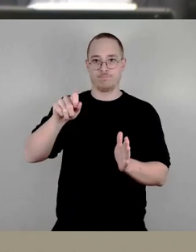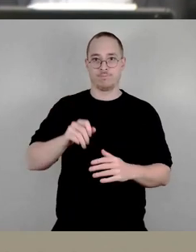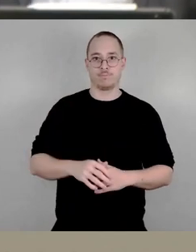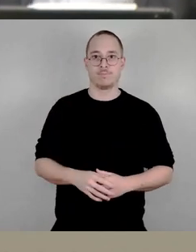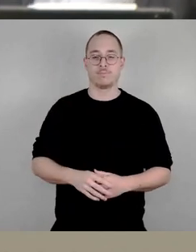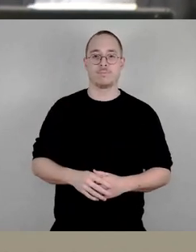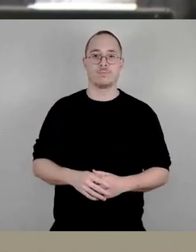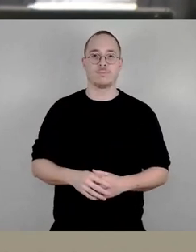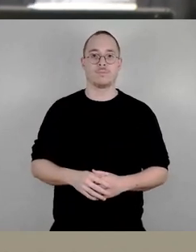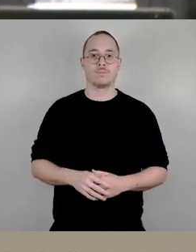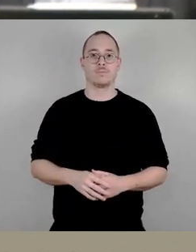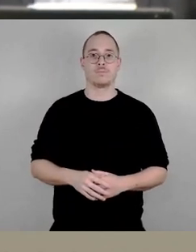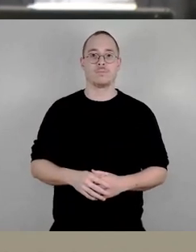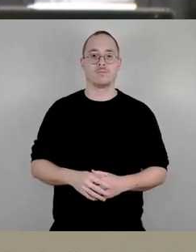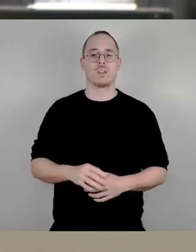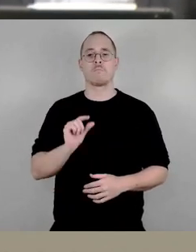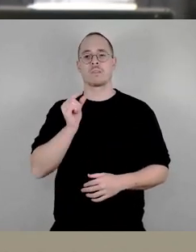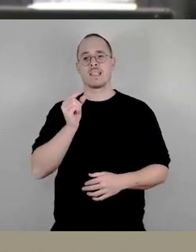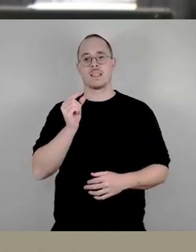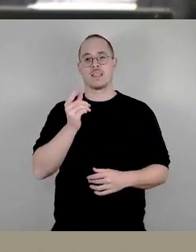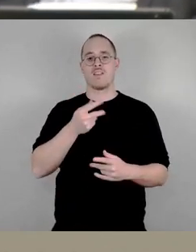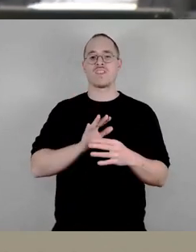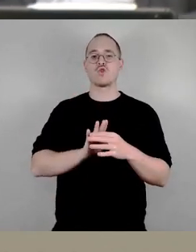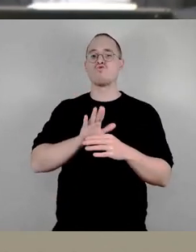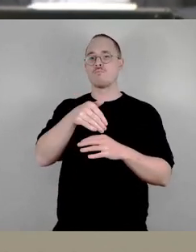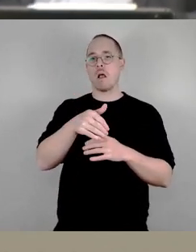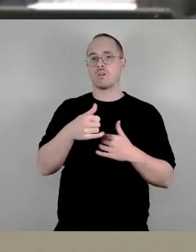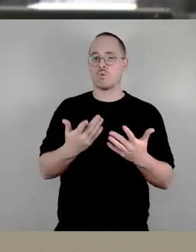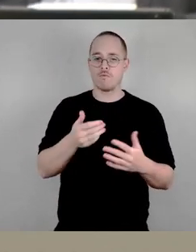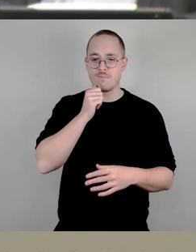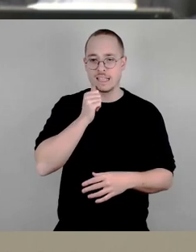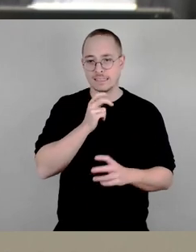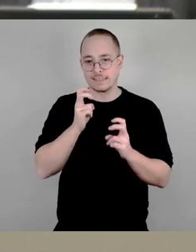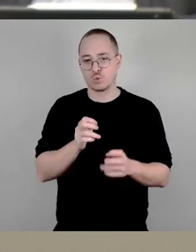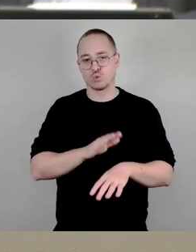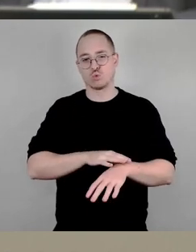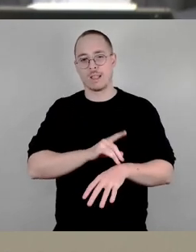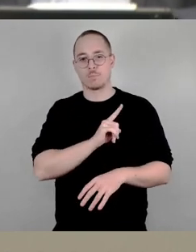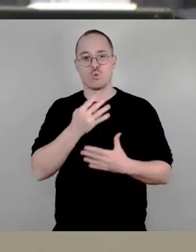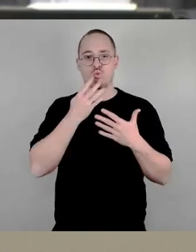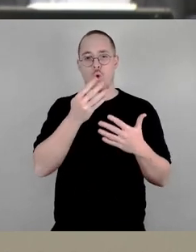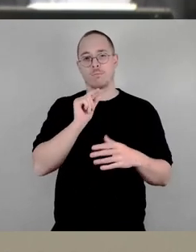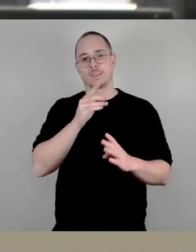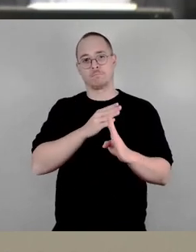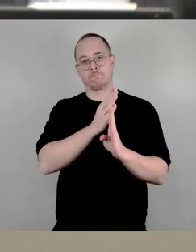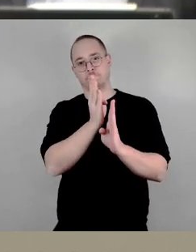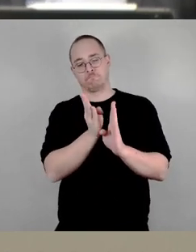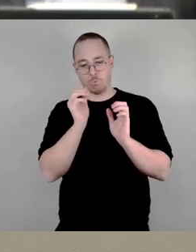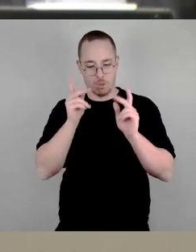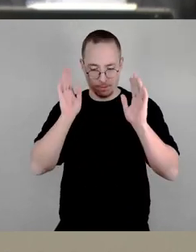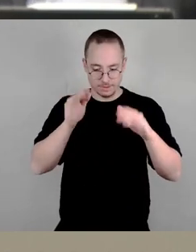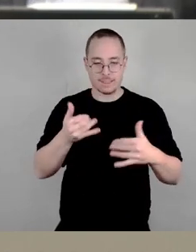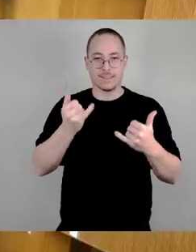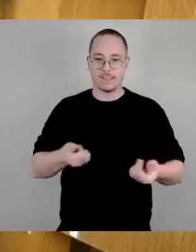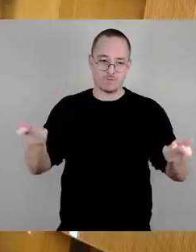leicht überzogen unsere Freitags Sitzungszeit. Ich schließe hier mit der Sitzung und wünsche einen angenehmen Hause.